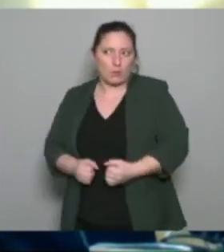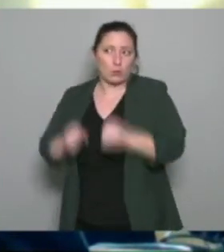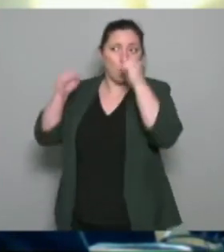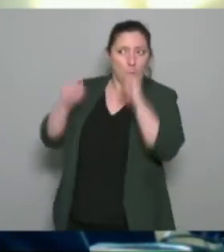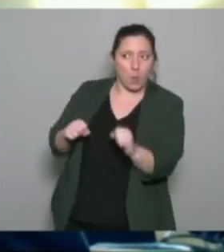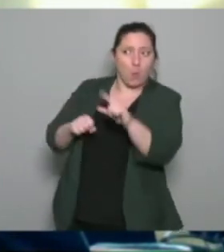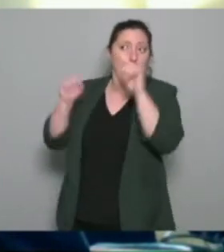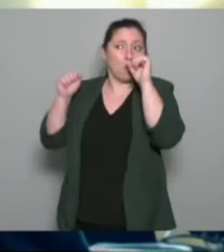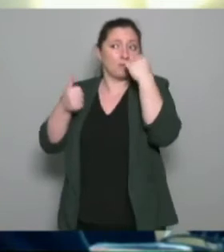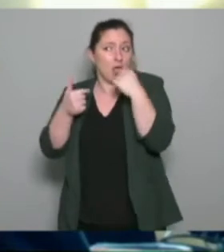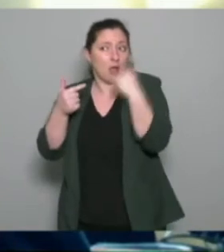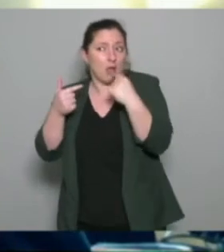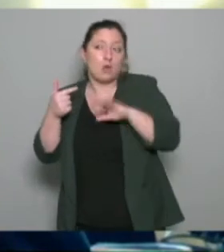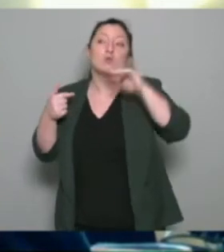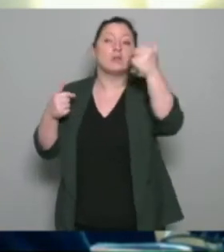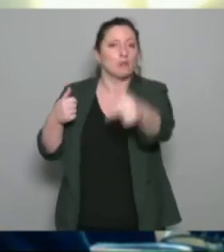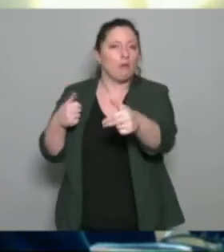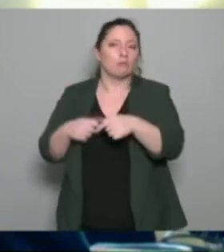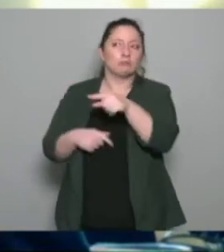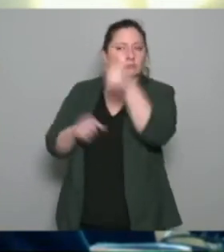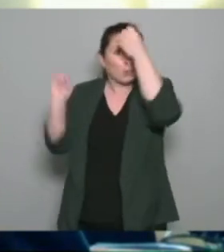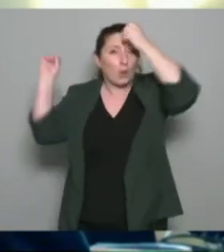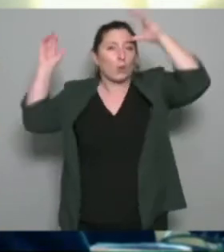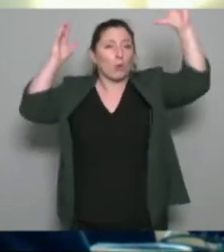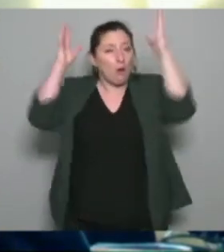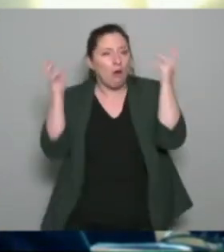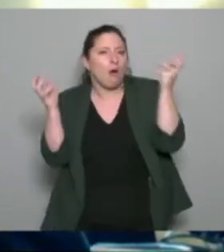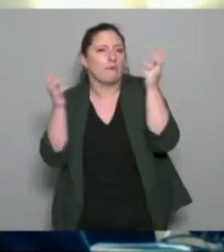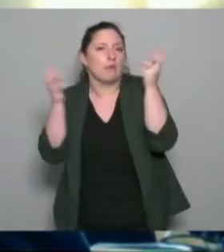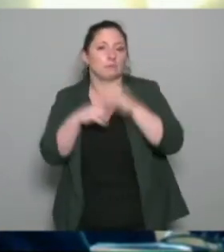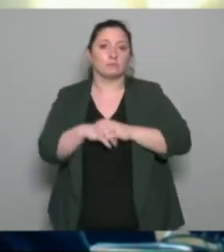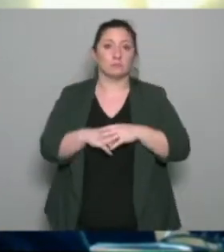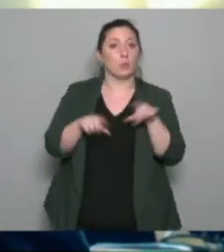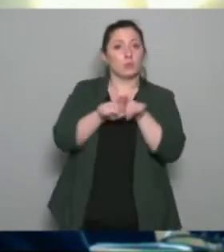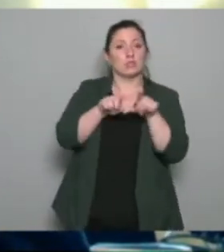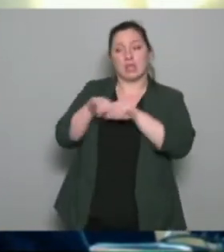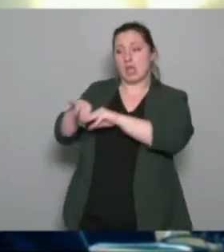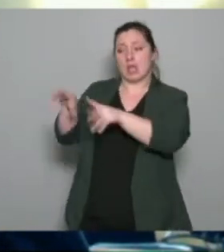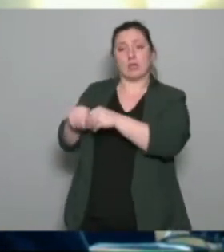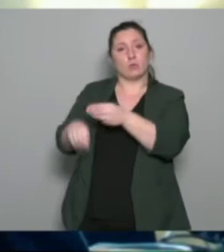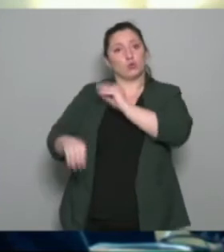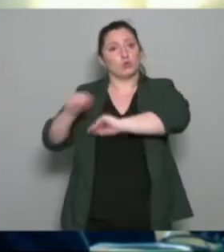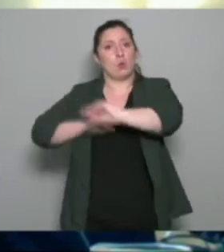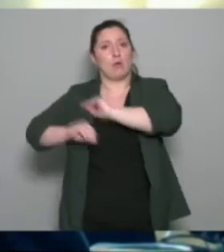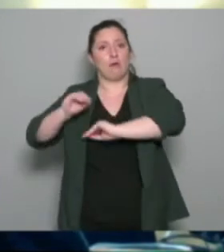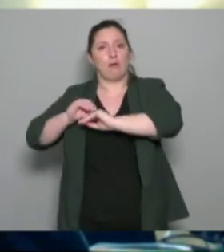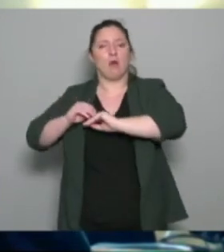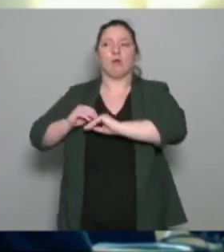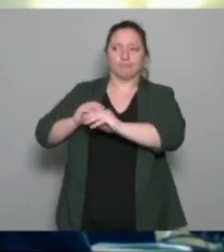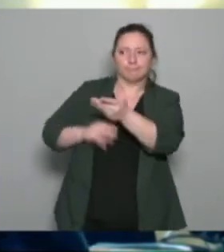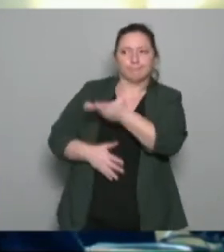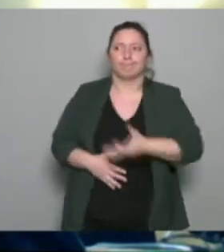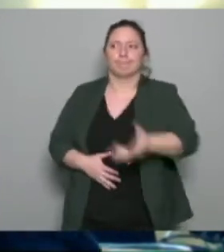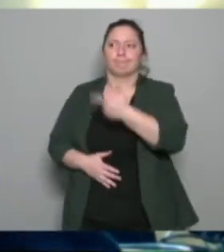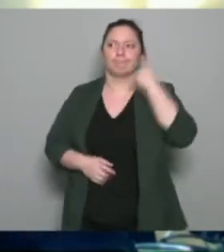'il envisage et avec l'équipe de soins et de la même manière à la fin de la séance